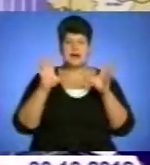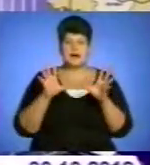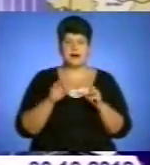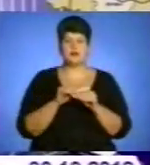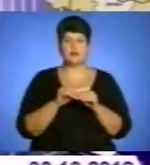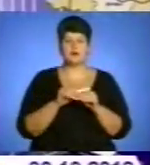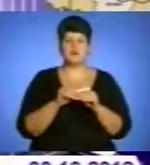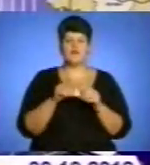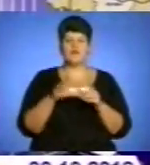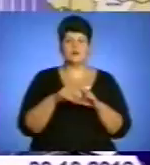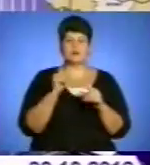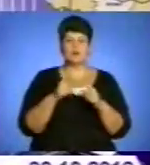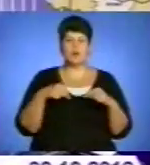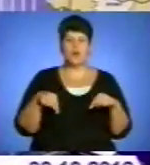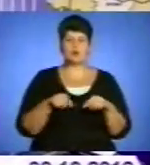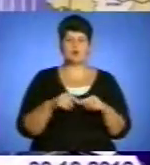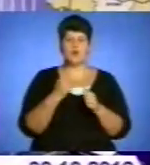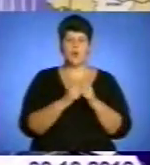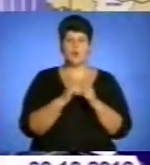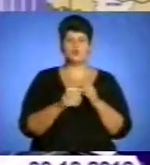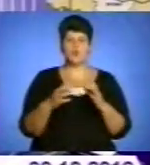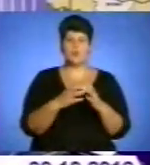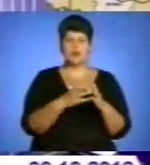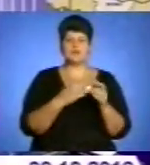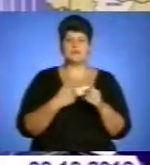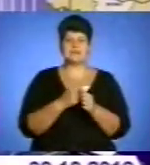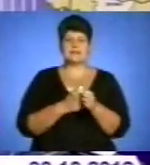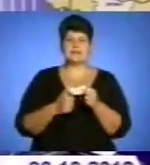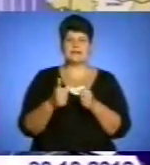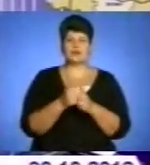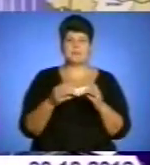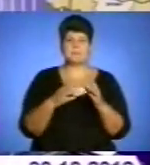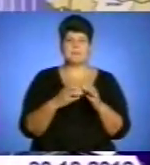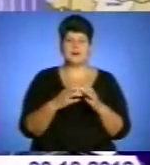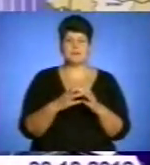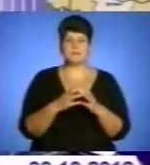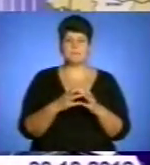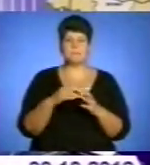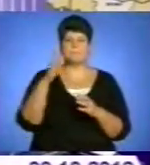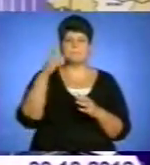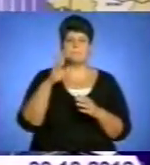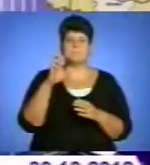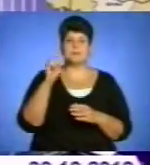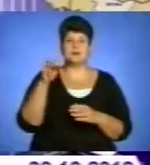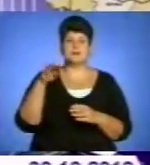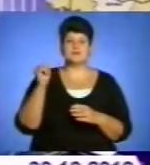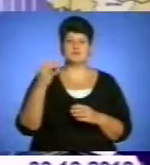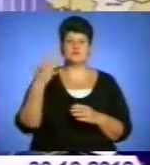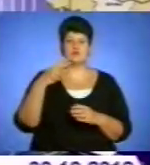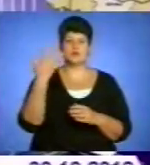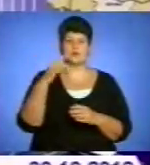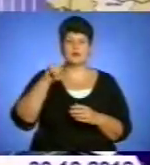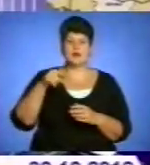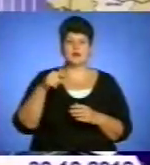виборчому округу за кожну партію в нас лідирує політична партія Саукраїнського об'єднання «Батьківщина» набрала 45